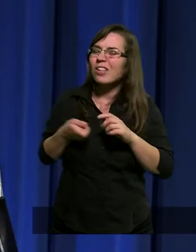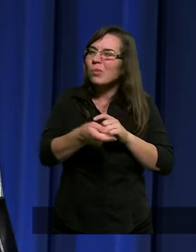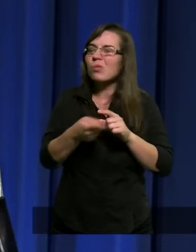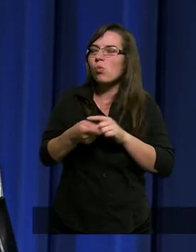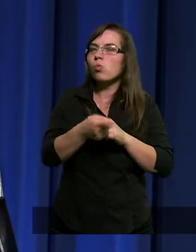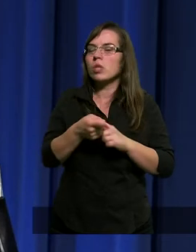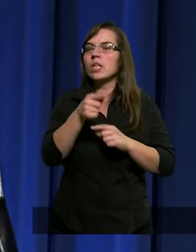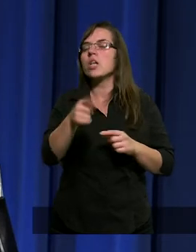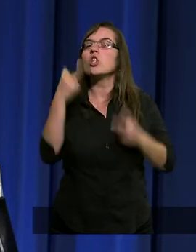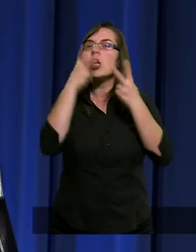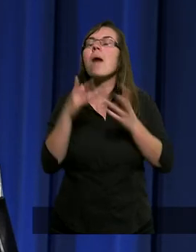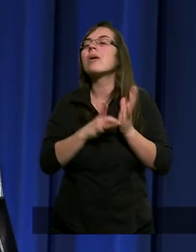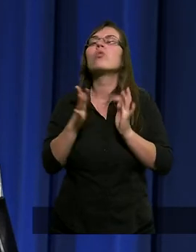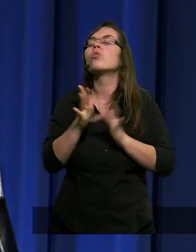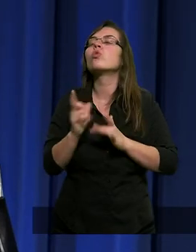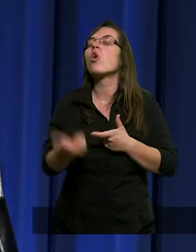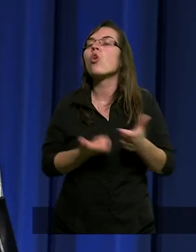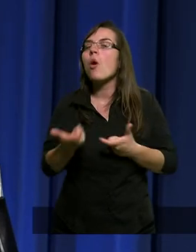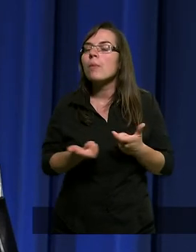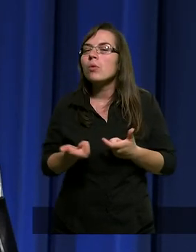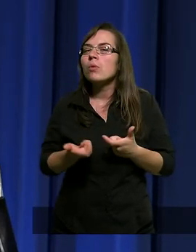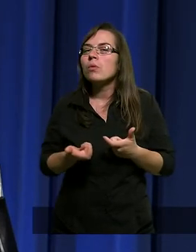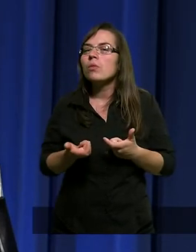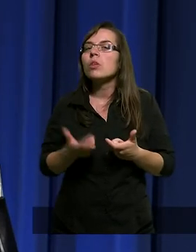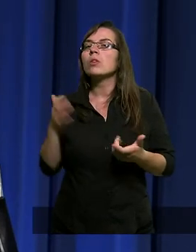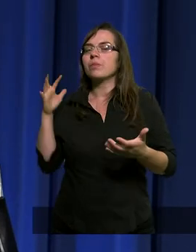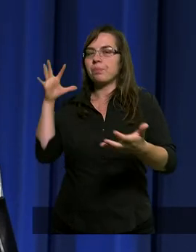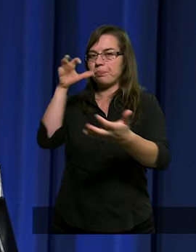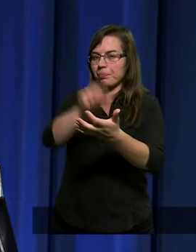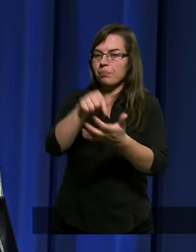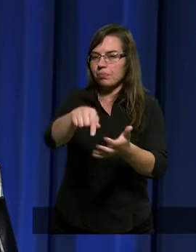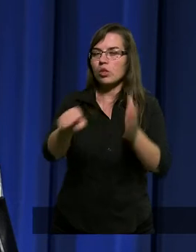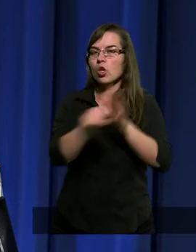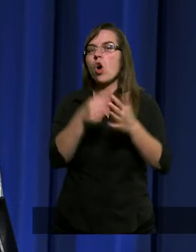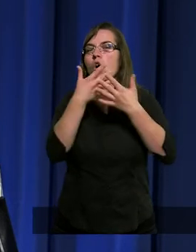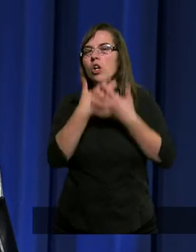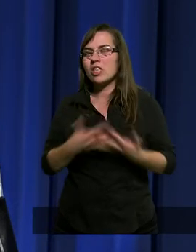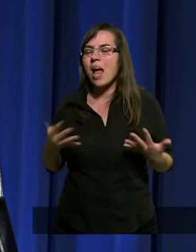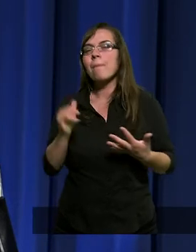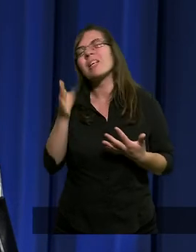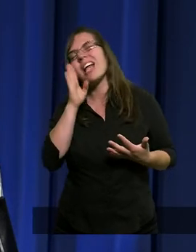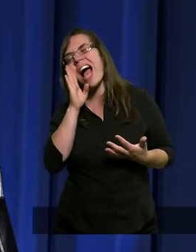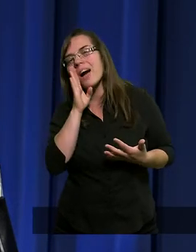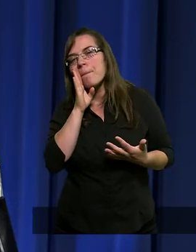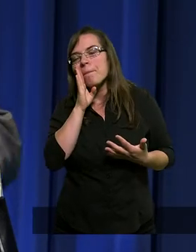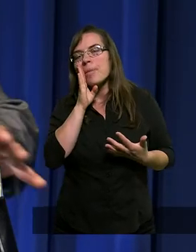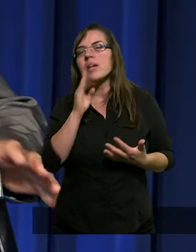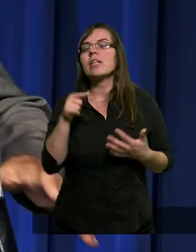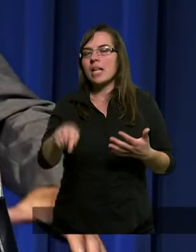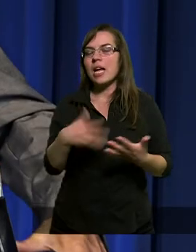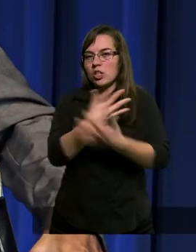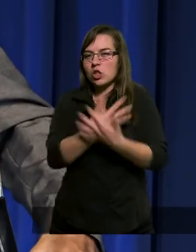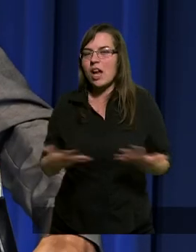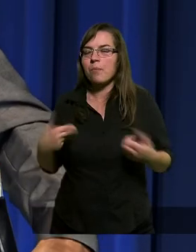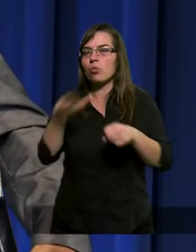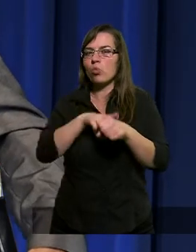Czytamy, że Jezus Chrystus przylgnął do ziemi, jakby w